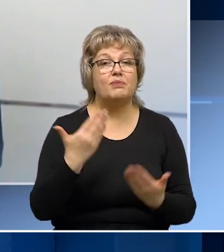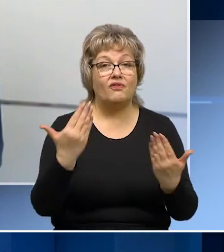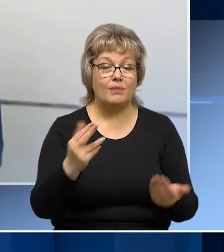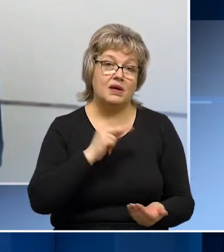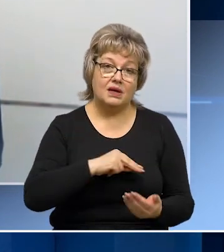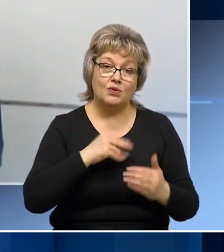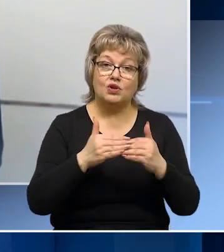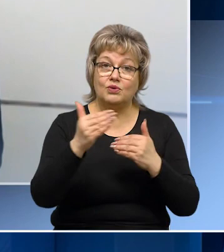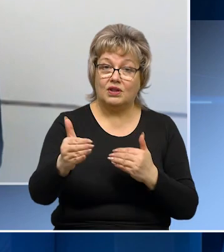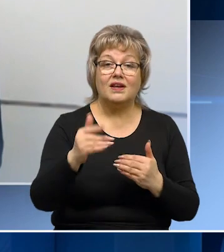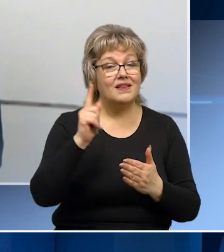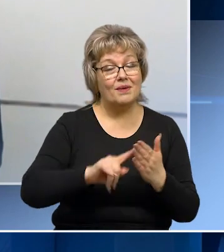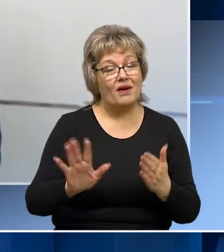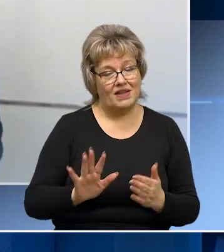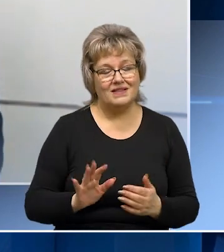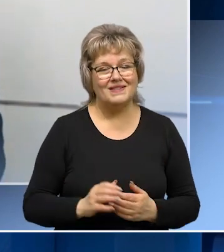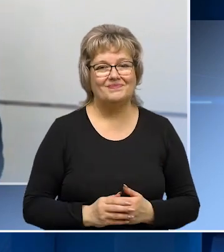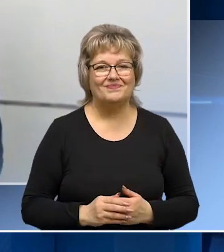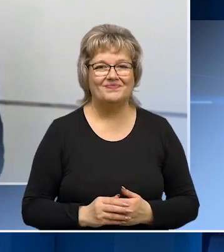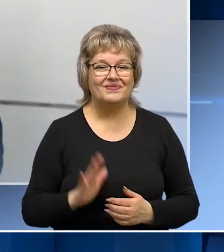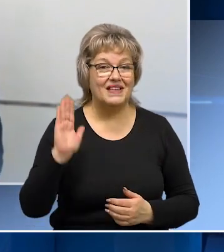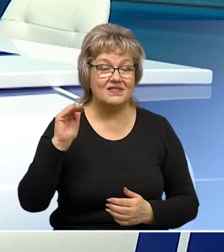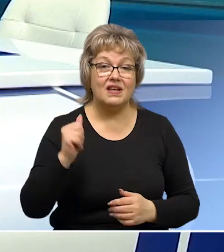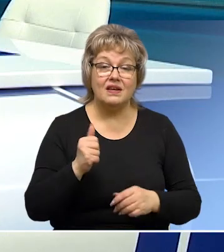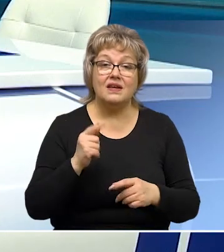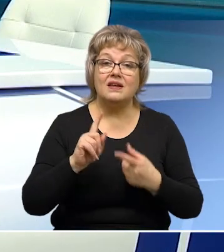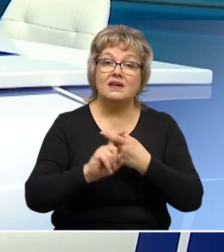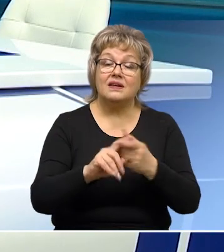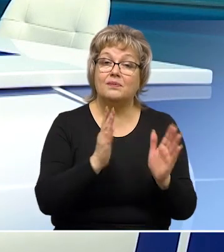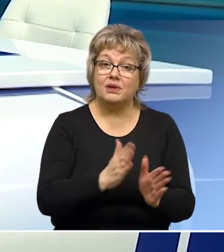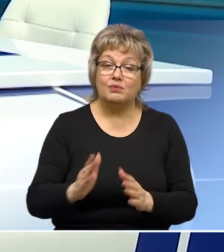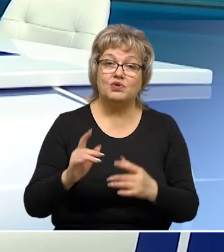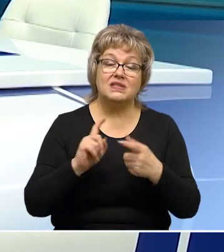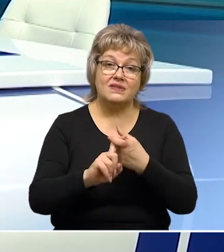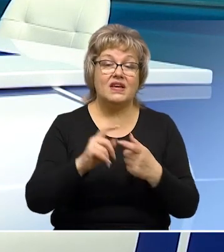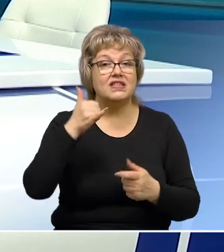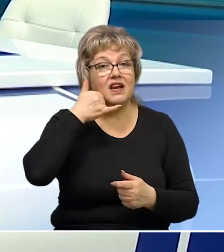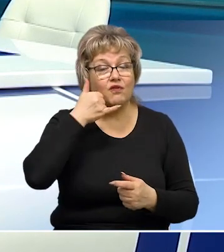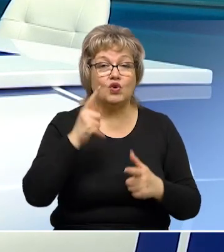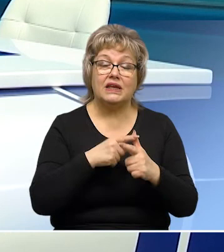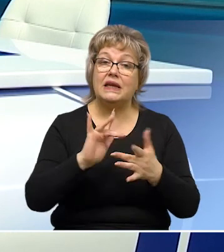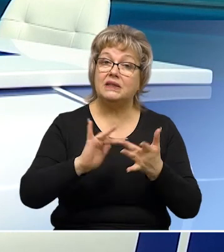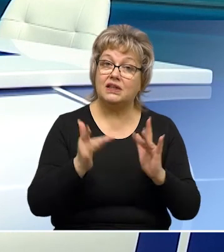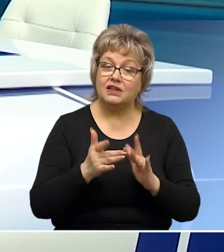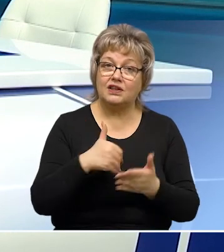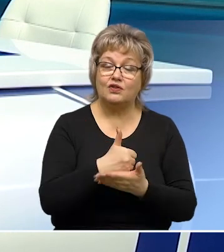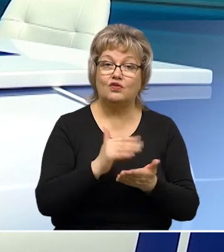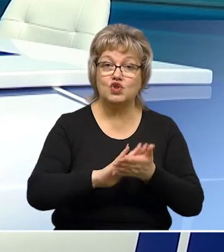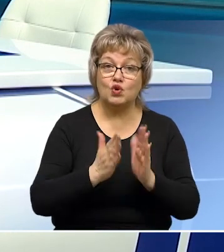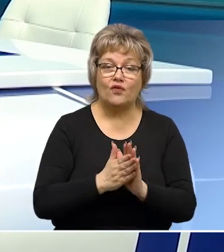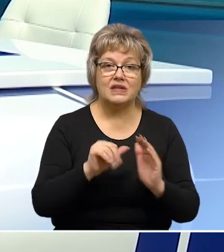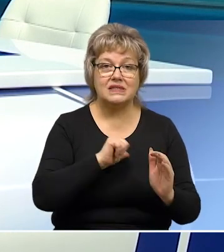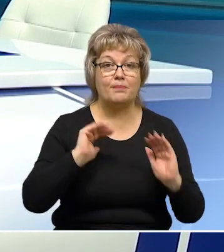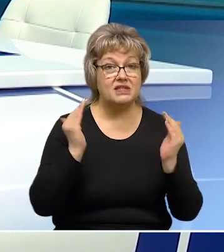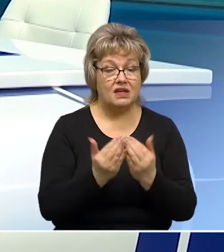Спасибо вам. Работаем удаленно. Не болейте. До свидания. Бесперебойная связь, будь то телефон или интернет, в условиях